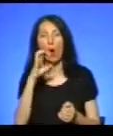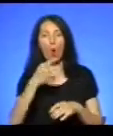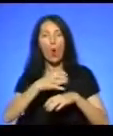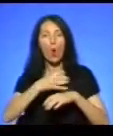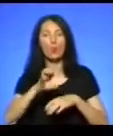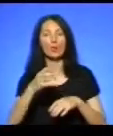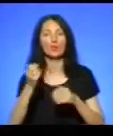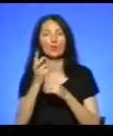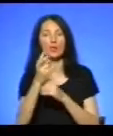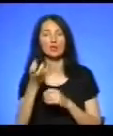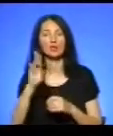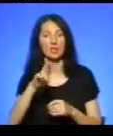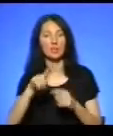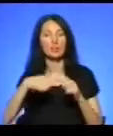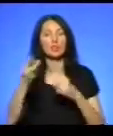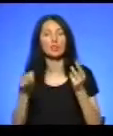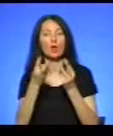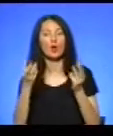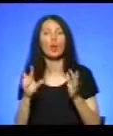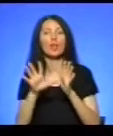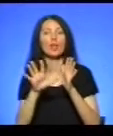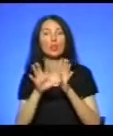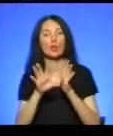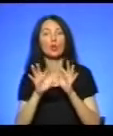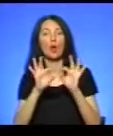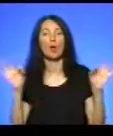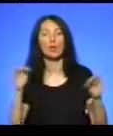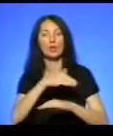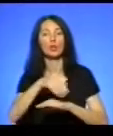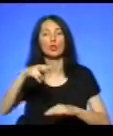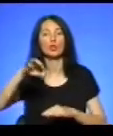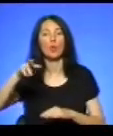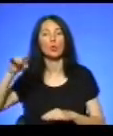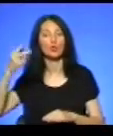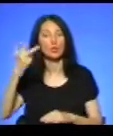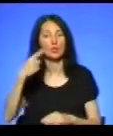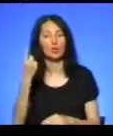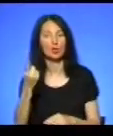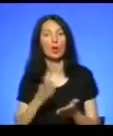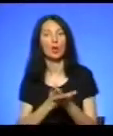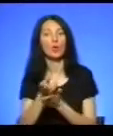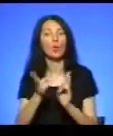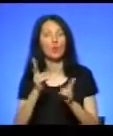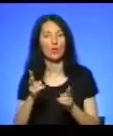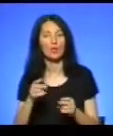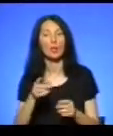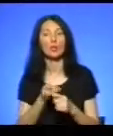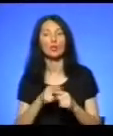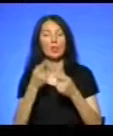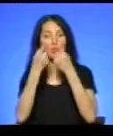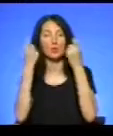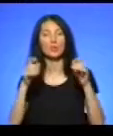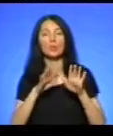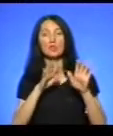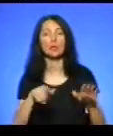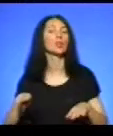серпня через загорання високовольтного кабелю, що на вулиці Ломоносова, 31, прооперували. Про це повідомила заступник директора